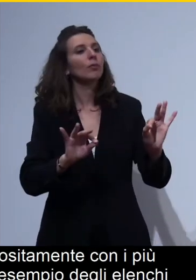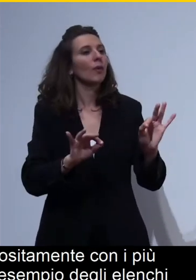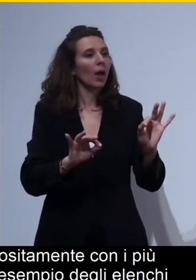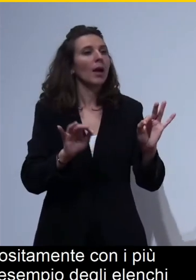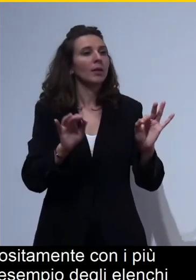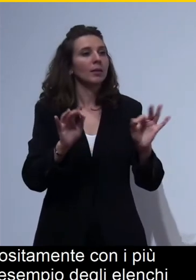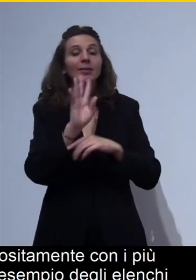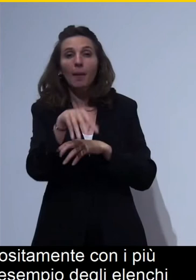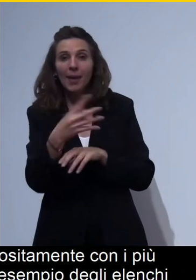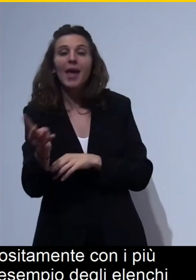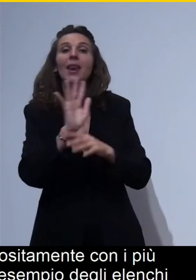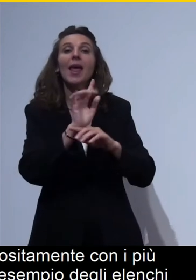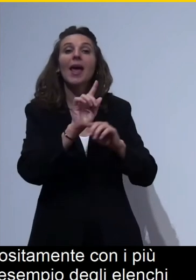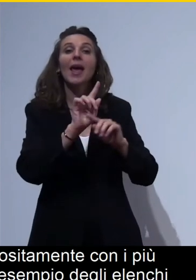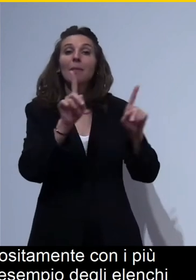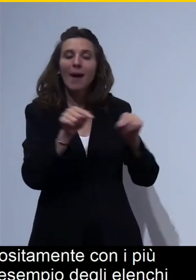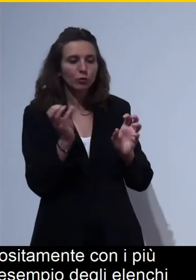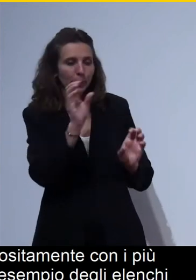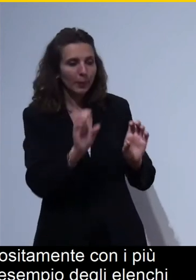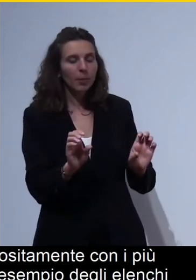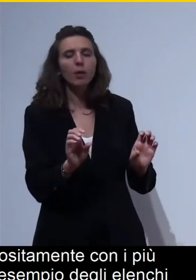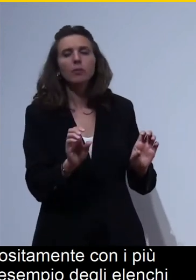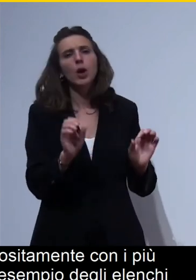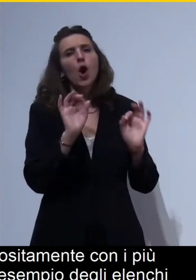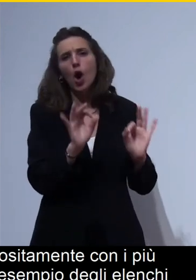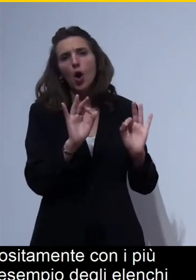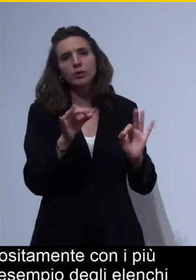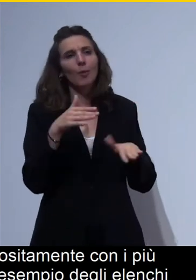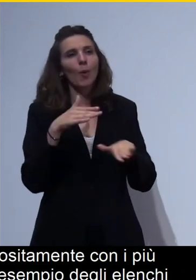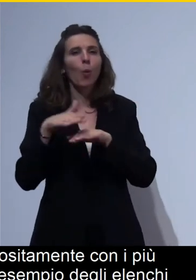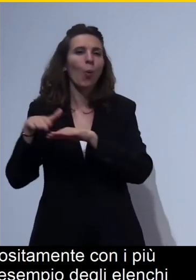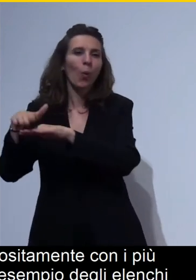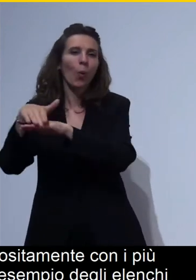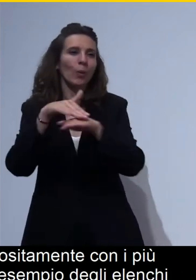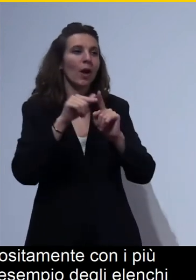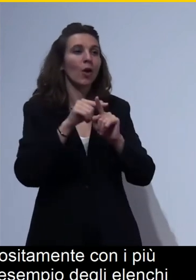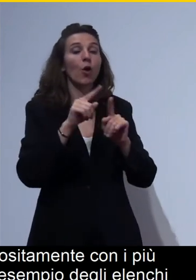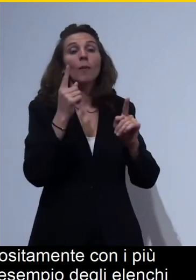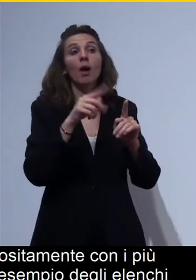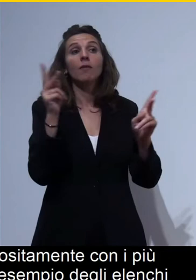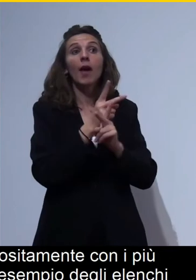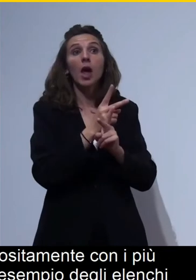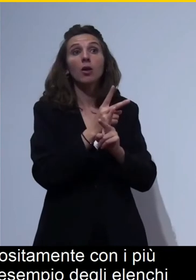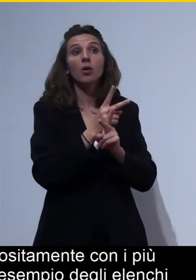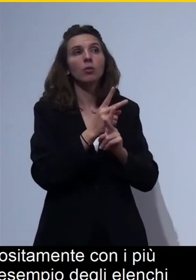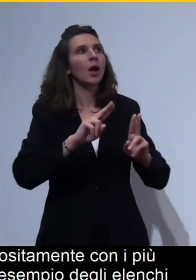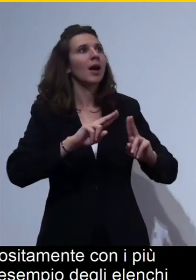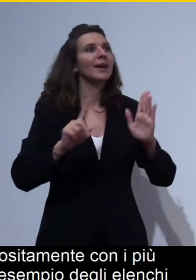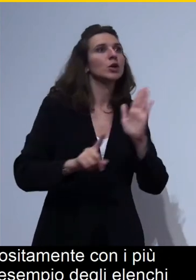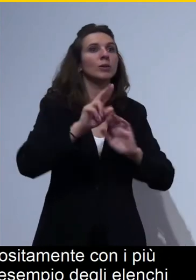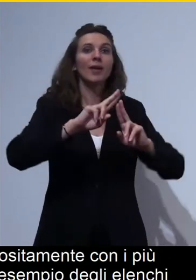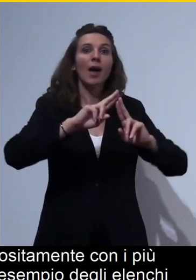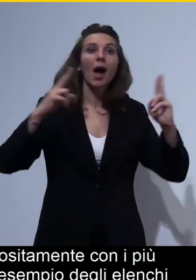le immagini. Ecco, non intende essere un lavoro esaustivo perché di elementi ce ne potrebbero essere anche molti